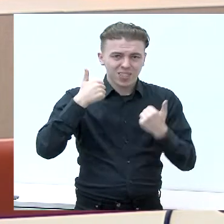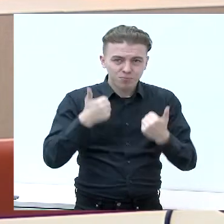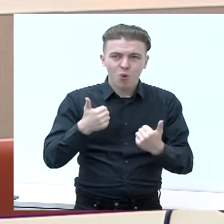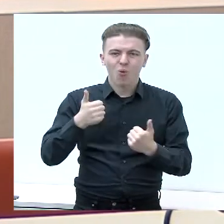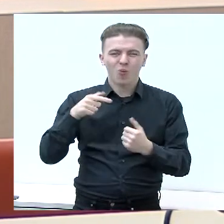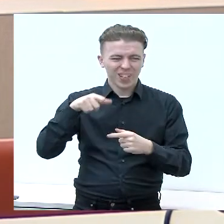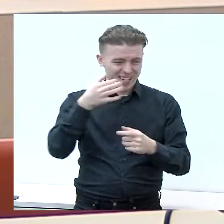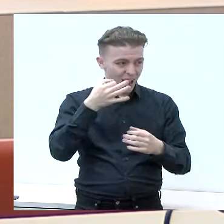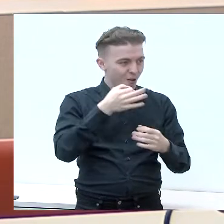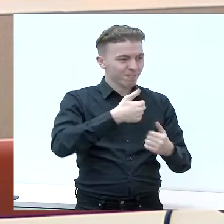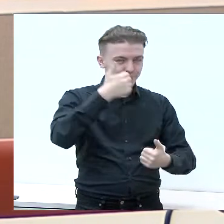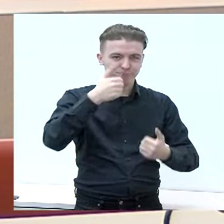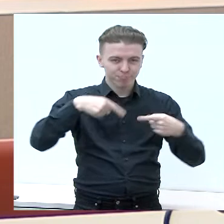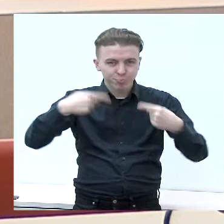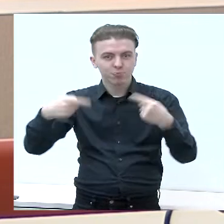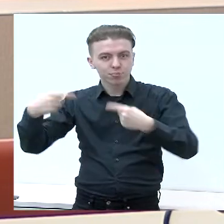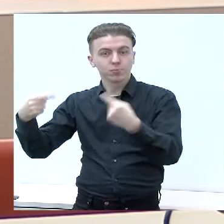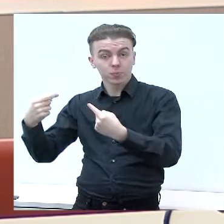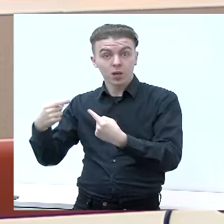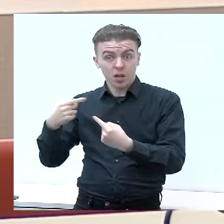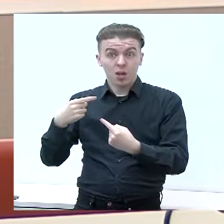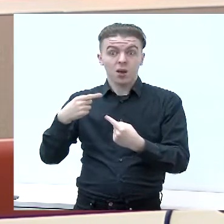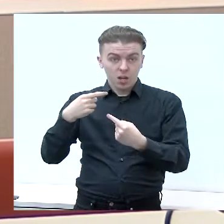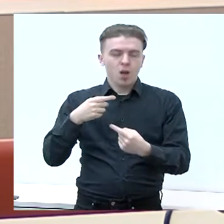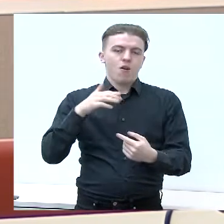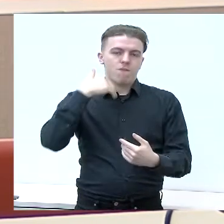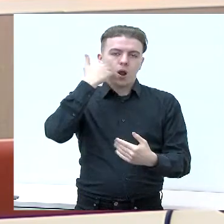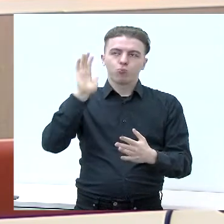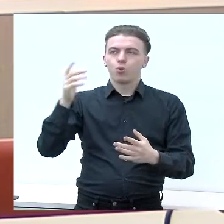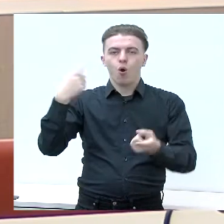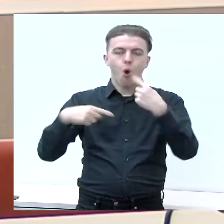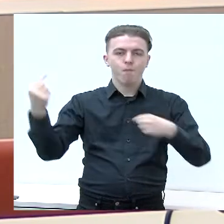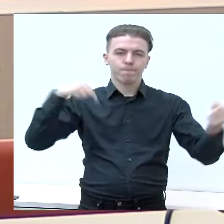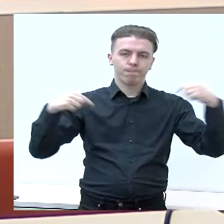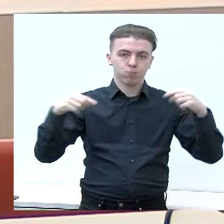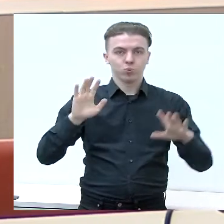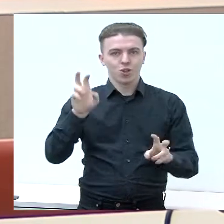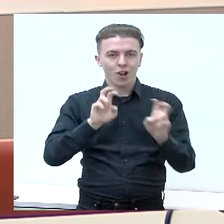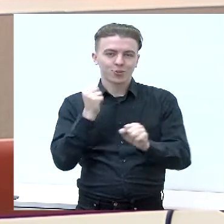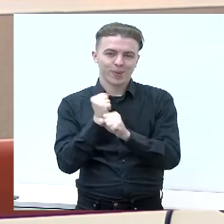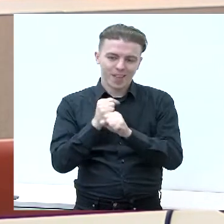rajoną, tai žmonės motyvuotų aplinkui, gal ir Marijampolėje, iškotis darbų.